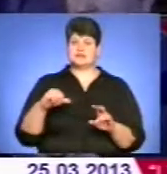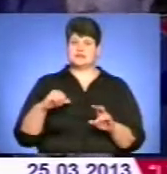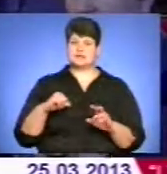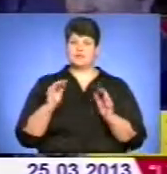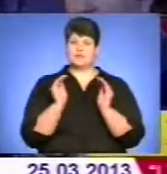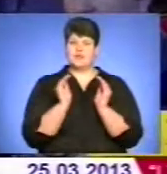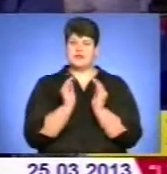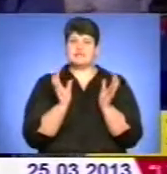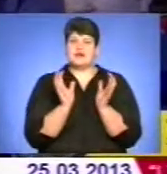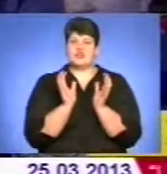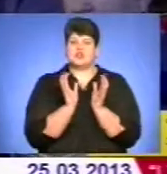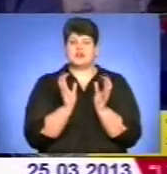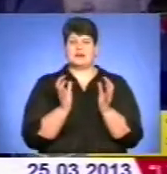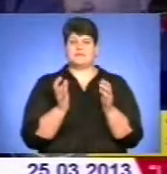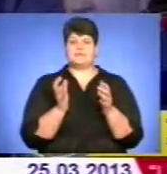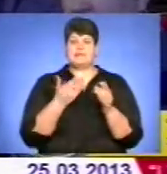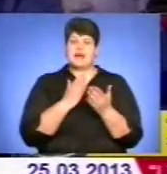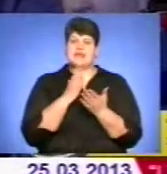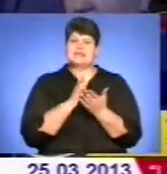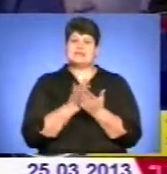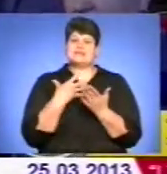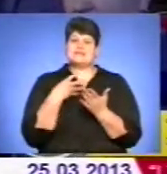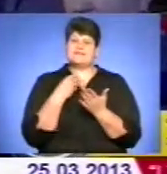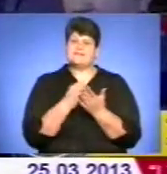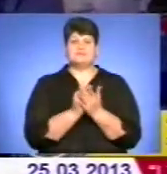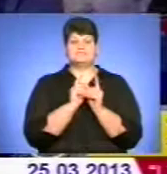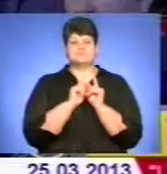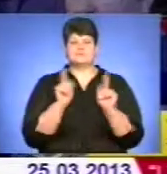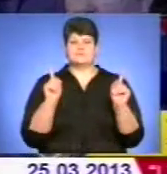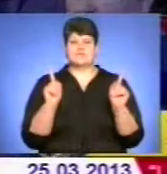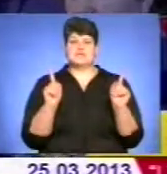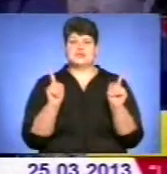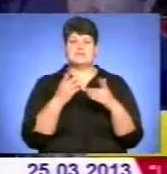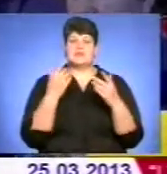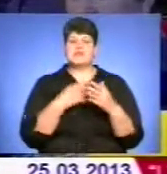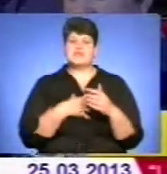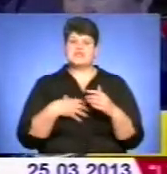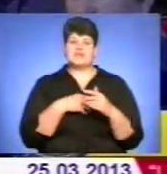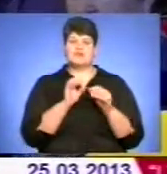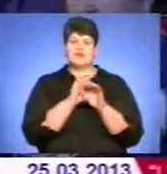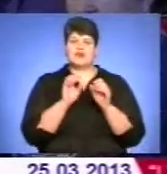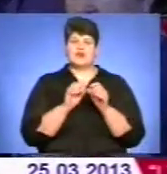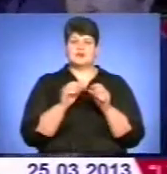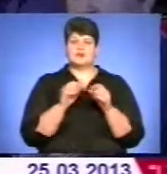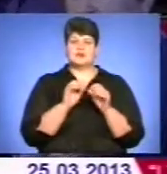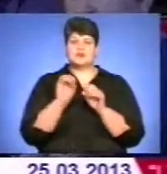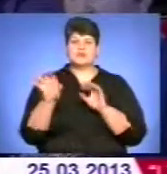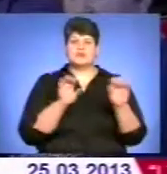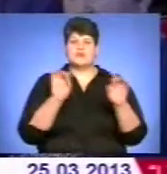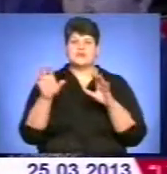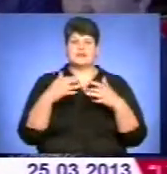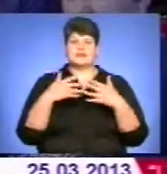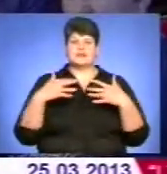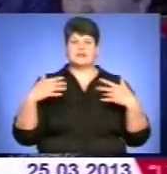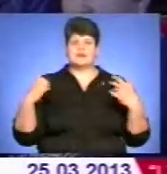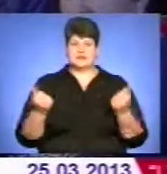зберігає себе. Він має свій стиль. Це дуже важливо не розвіятися на тих вітерах багатьох